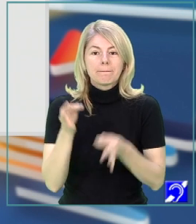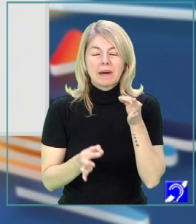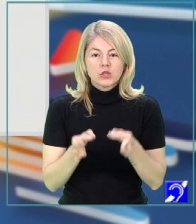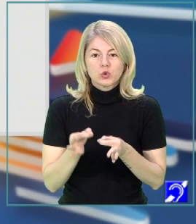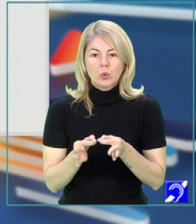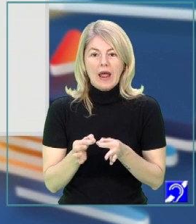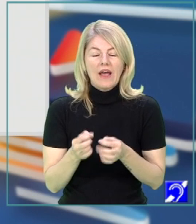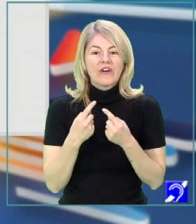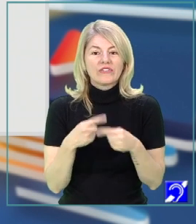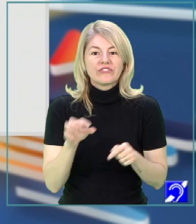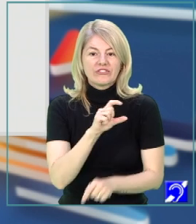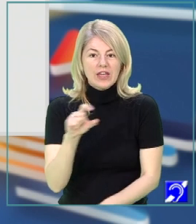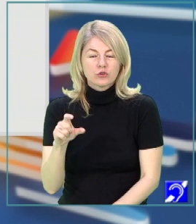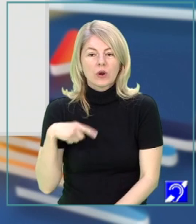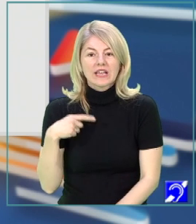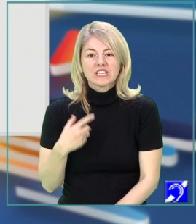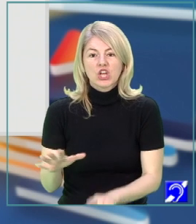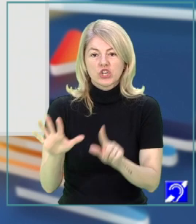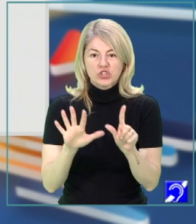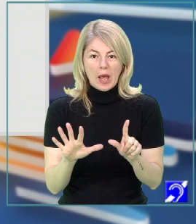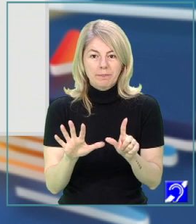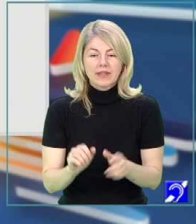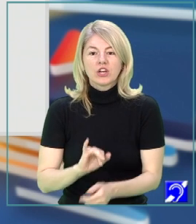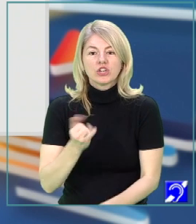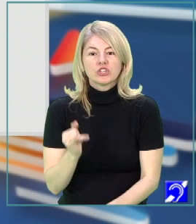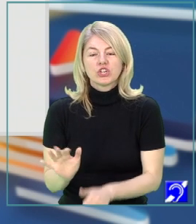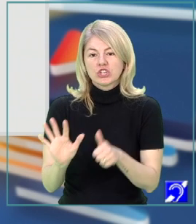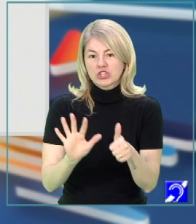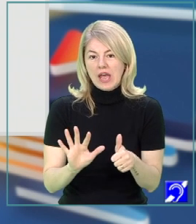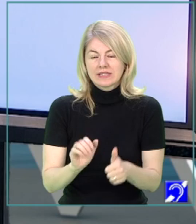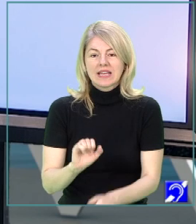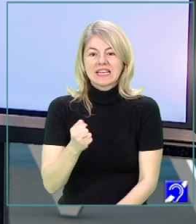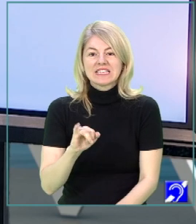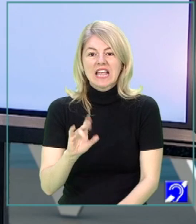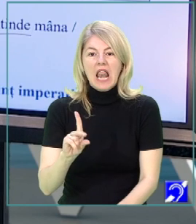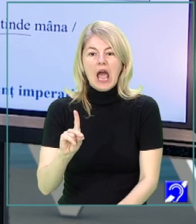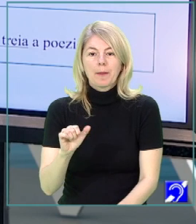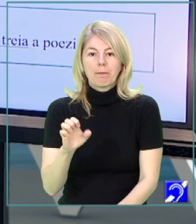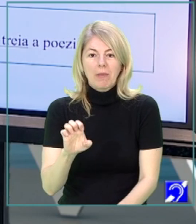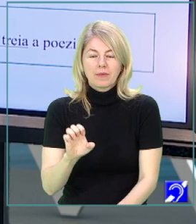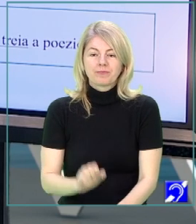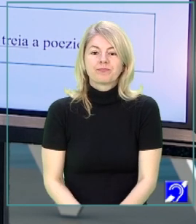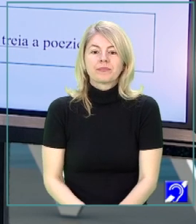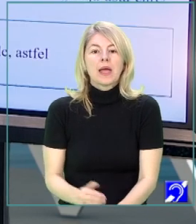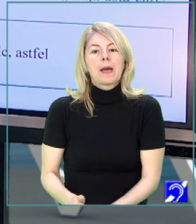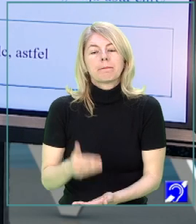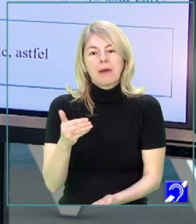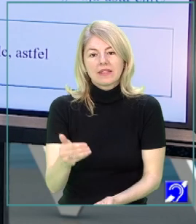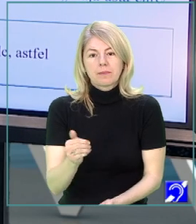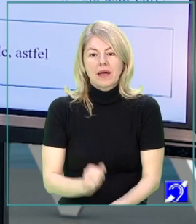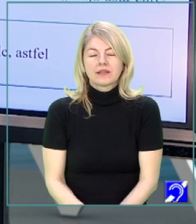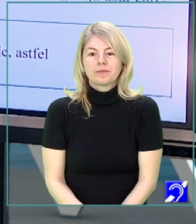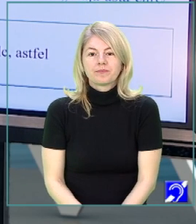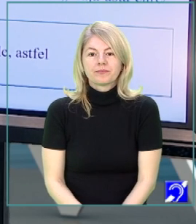versurilor este de șapte, respectiv șase silabe. Bun. Mergem mai departe